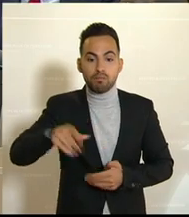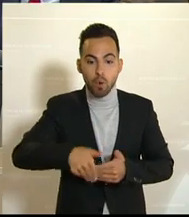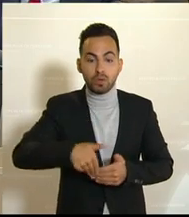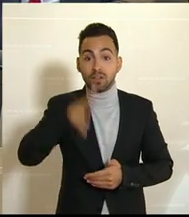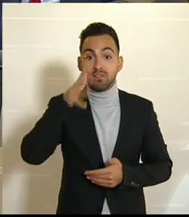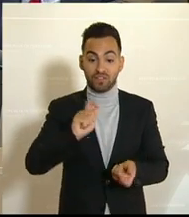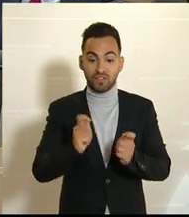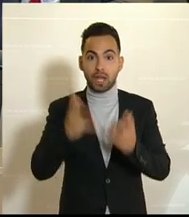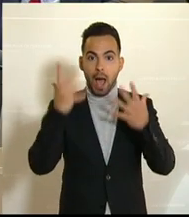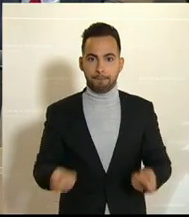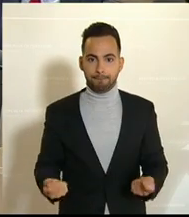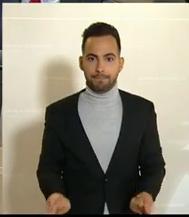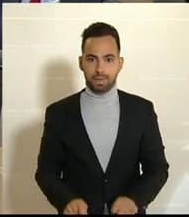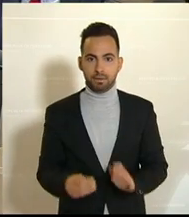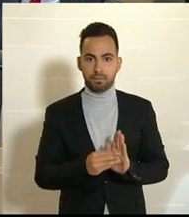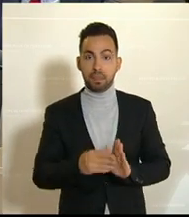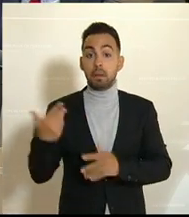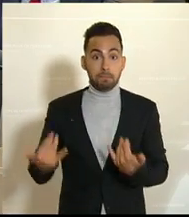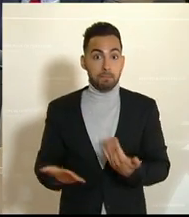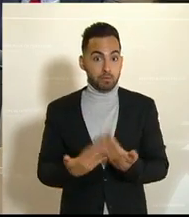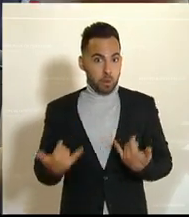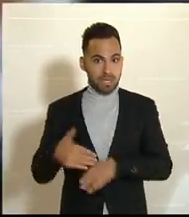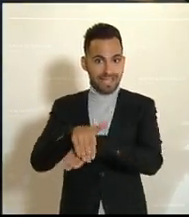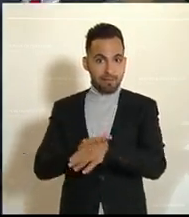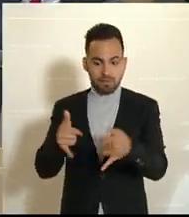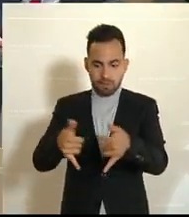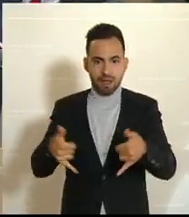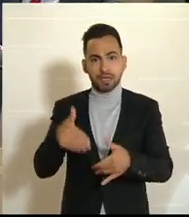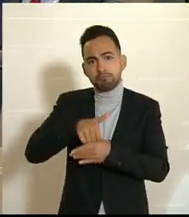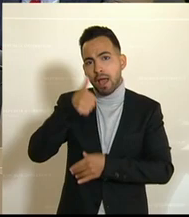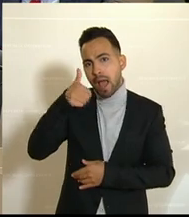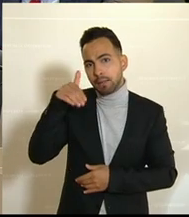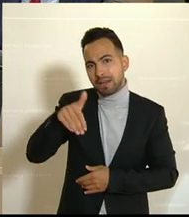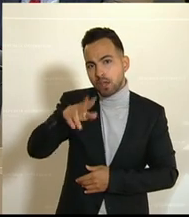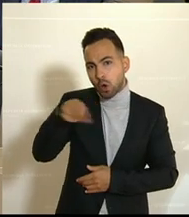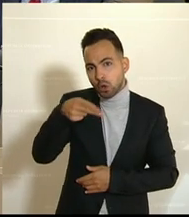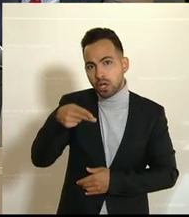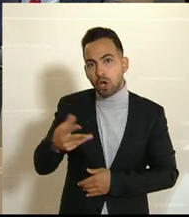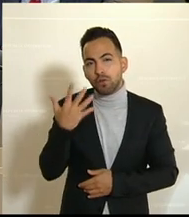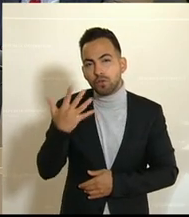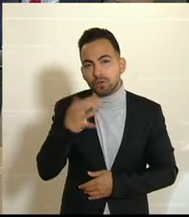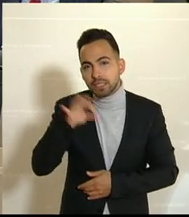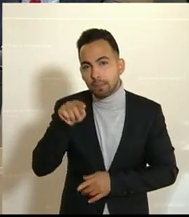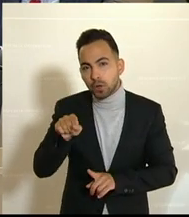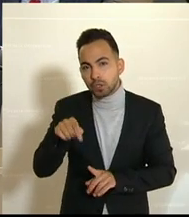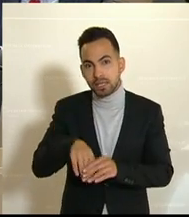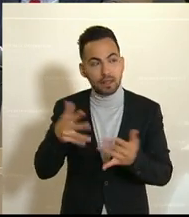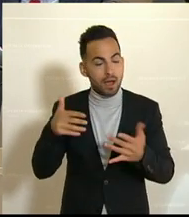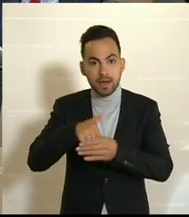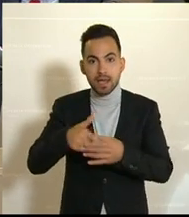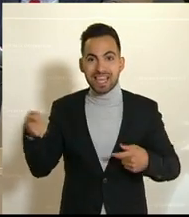Wir haben ein Gemeindepaket, das heute eingebracht wird von einer Milliarde Euro. 50 Prozent von